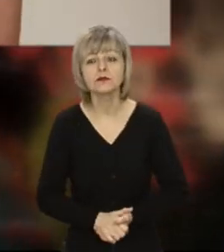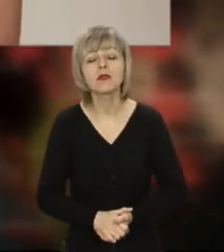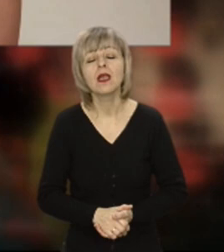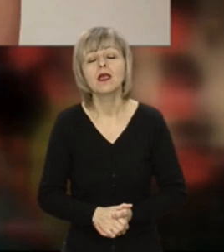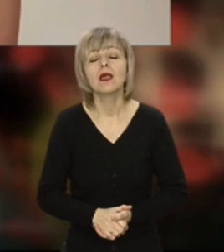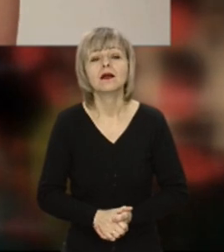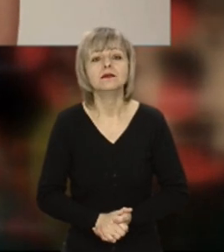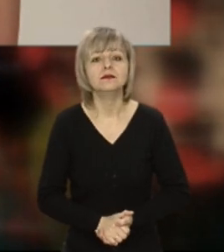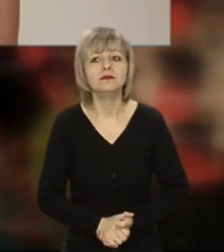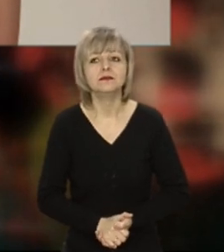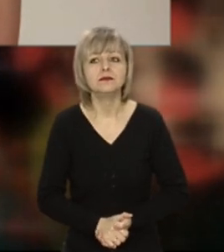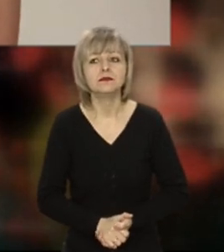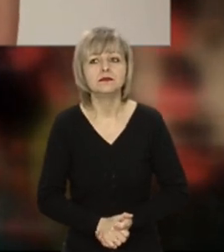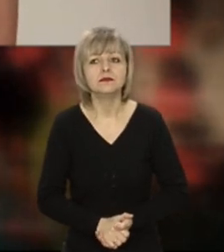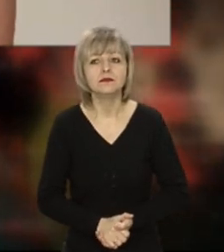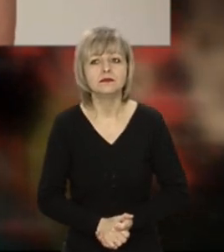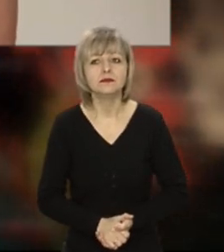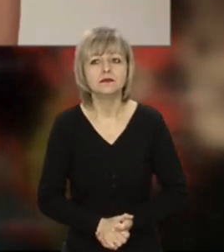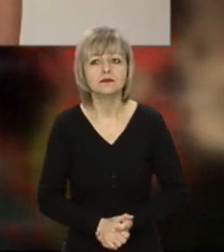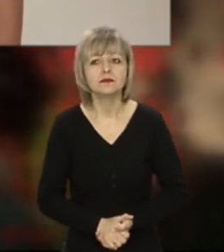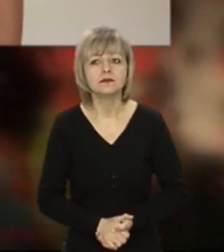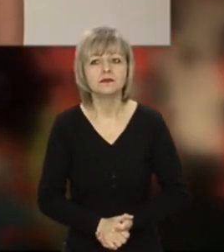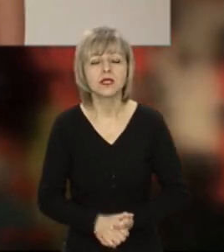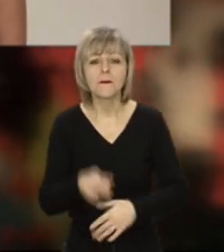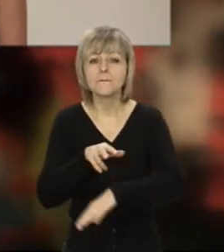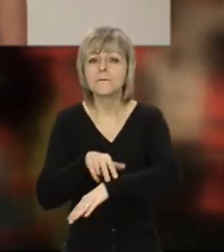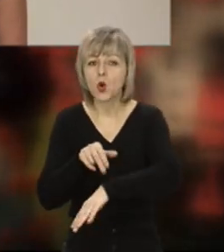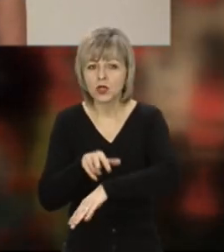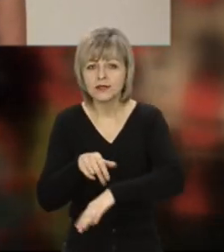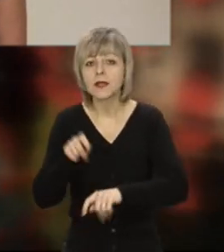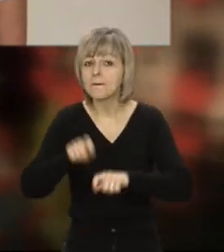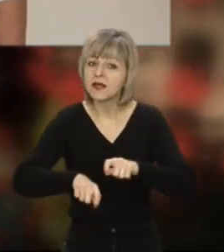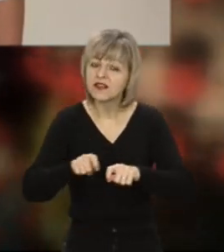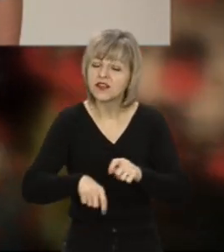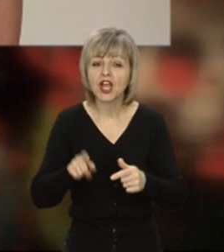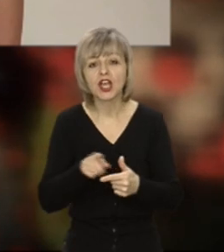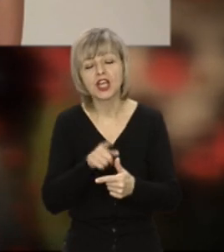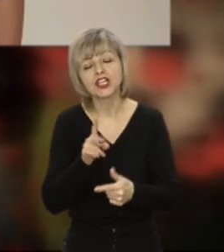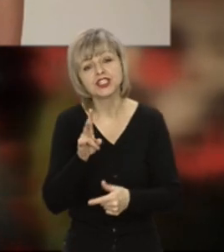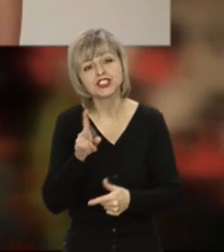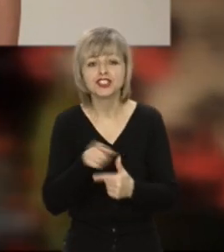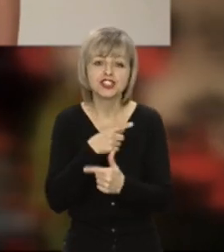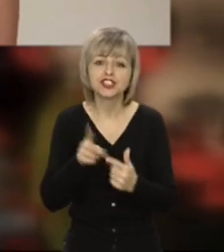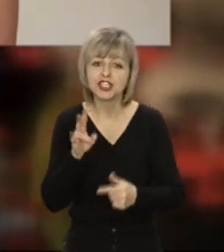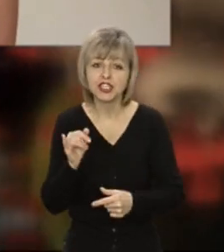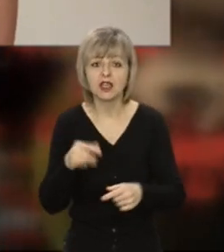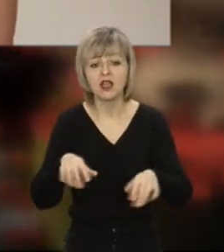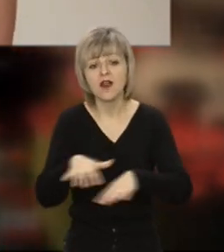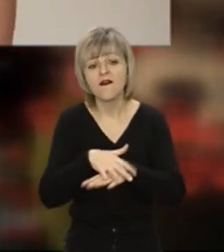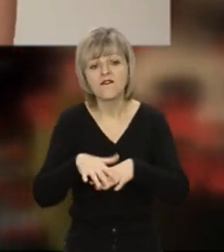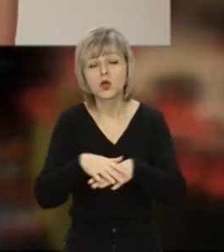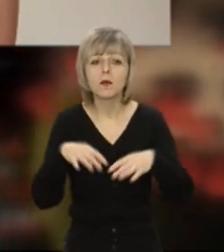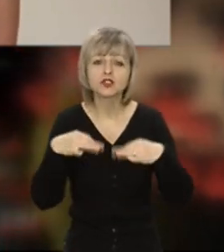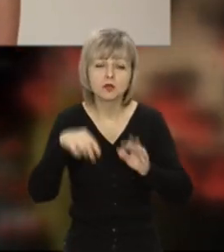але не відміняє наказ носення масок. От поліція перевіряє чи ні? Чи здебільшого йдеться там в громадському транспорті про